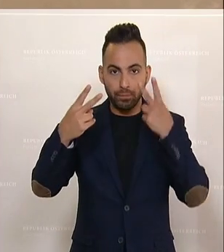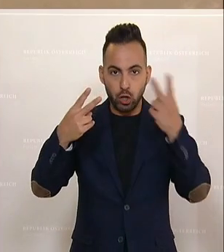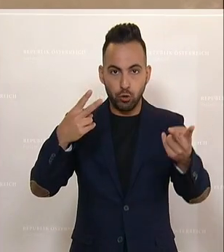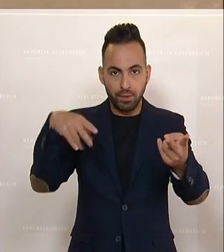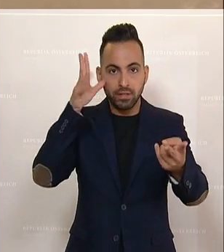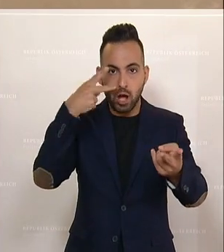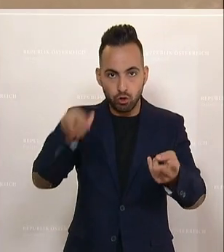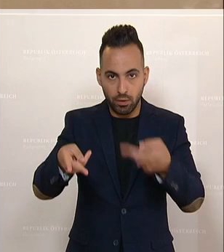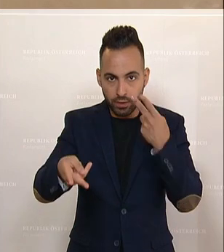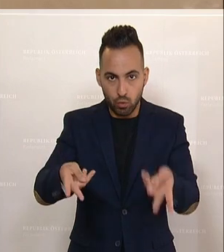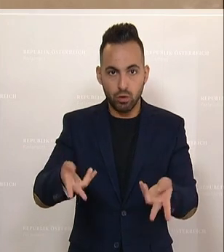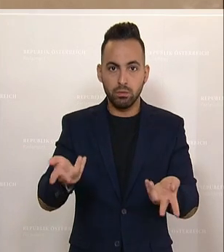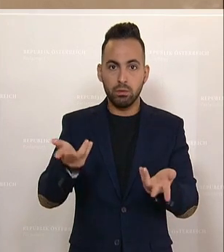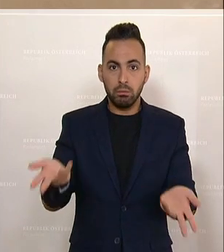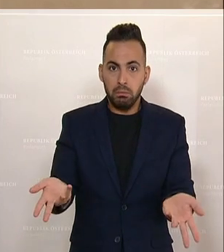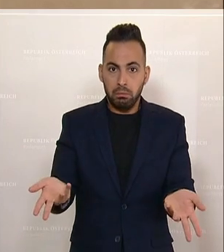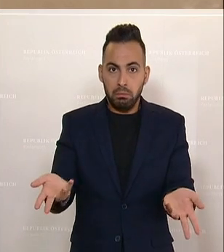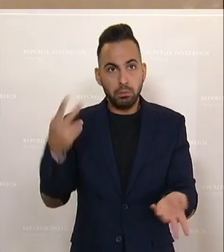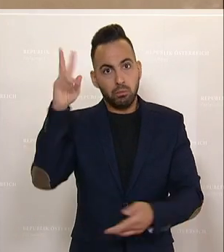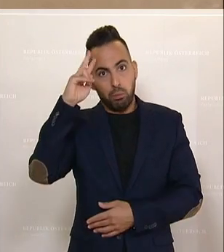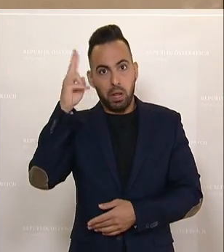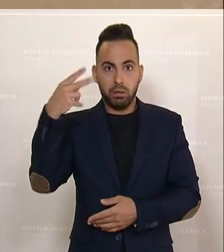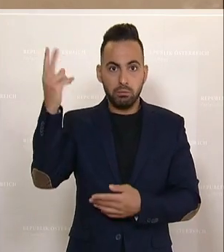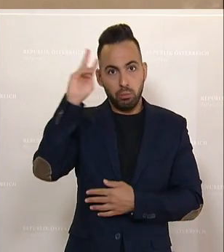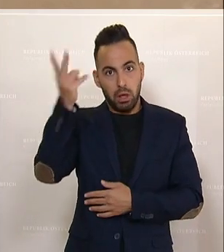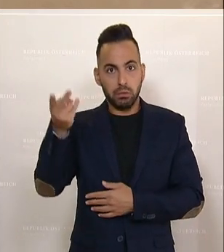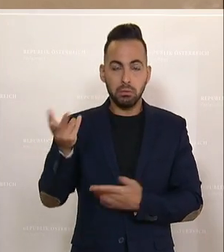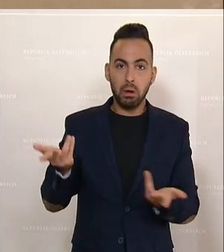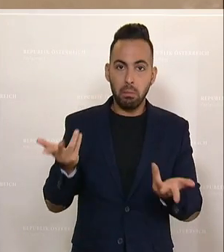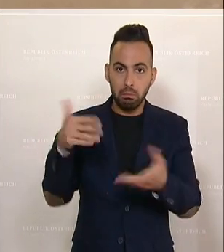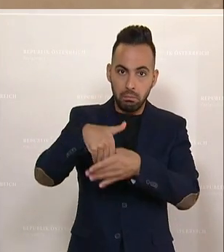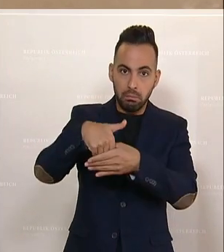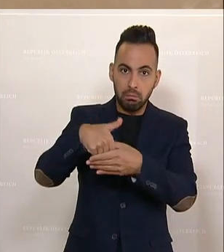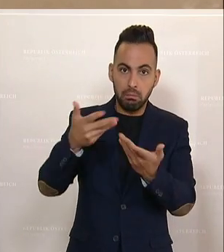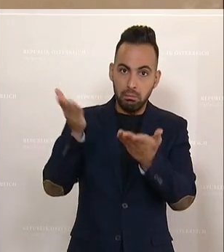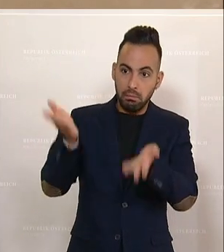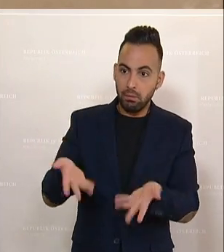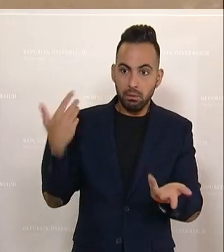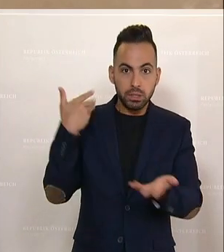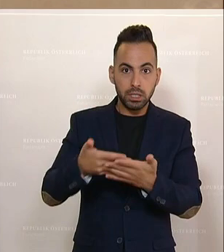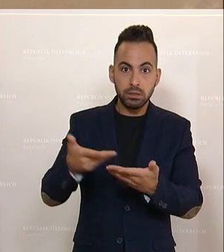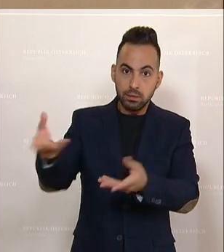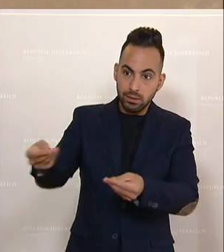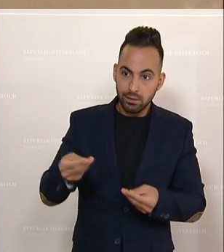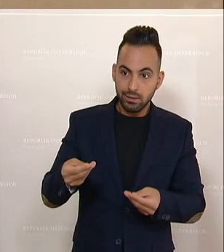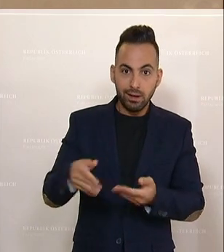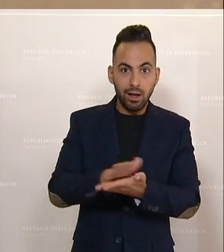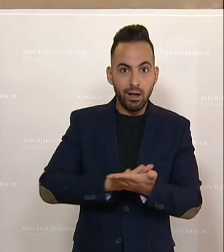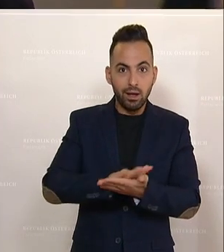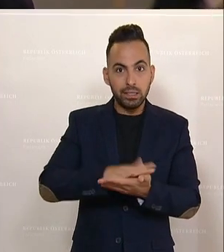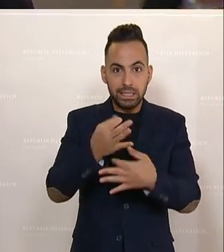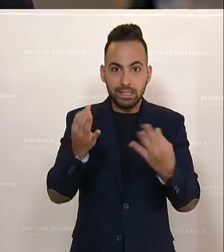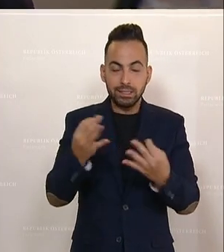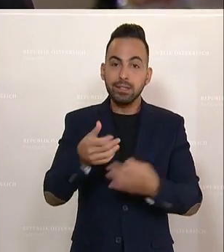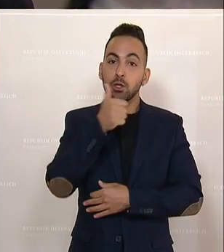schaut es sich noch einmal an und dann überlegt er mal wieder. Aber im Endeffekt hat er, seitdem er da ist, nichts geliefert. Und auch seitdem Sie in der Regierung